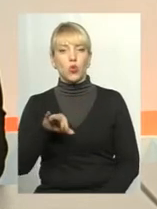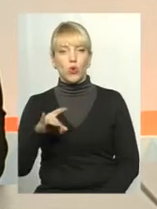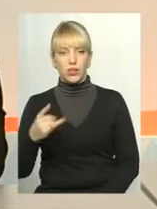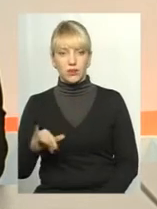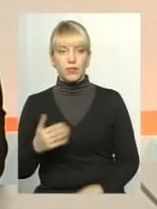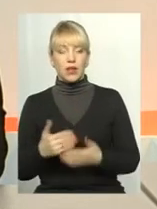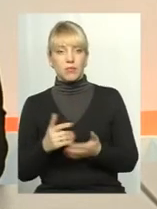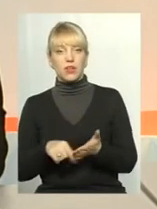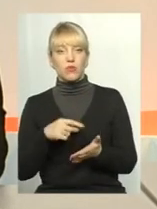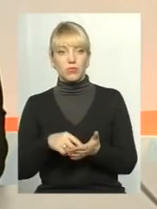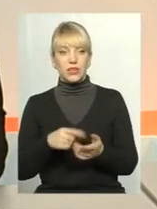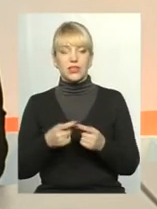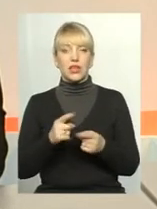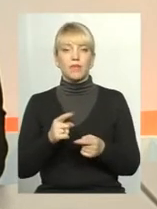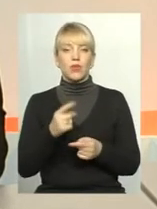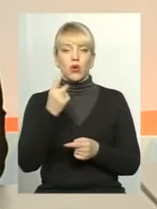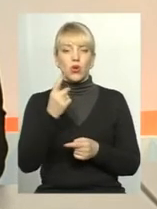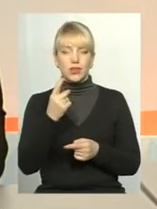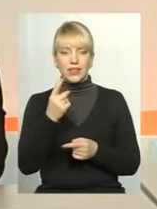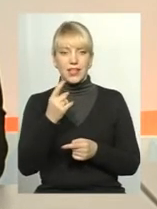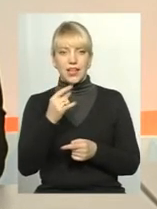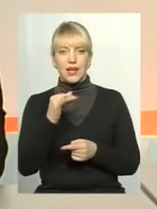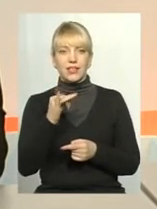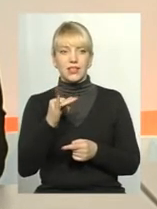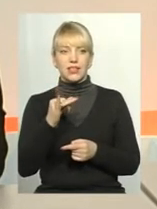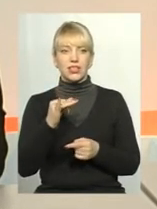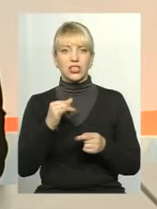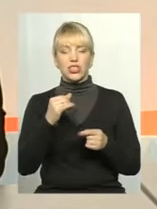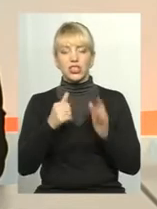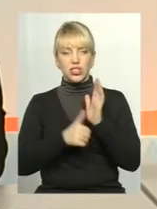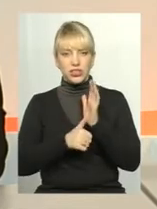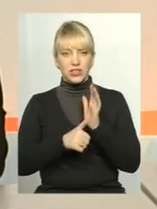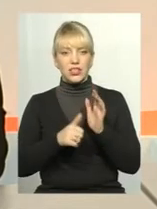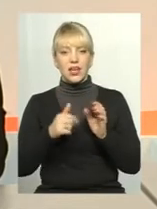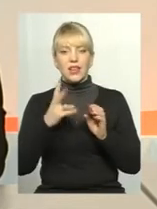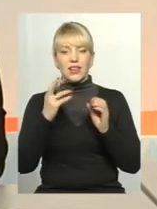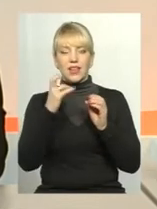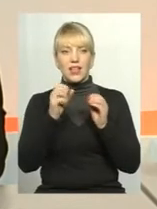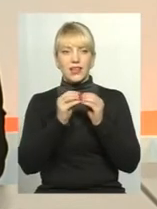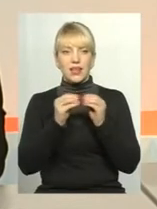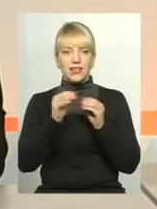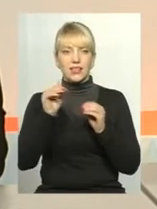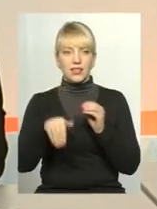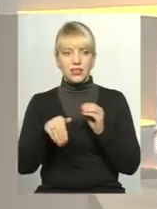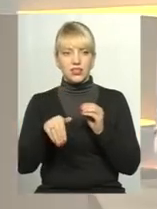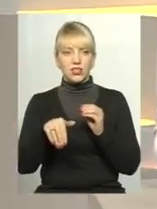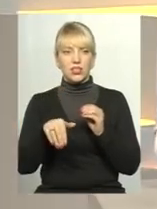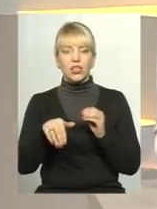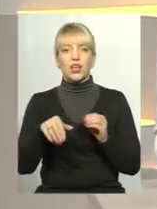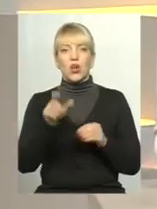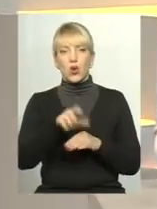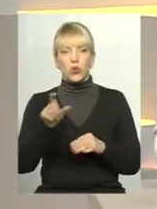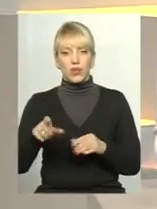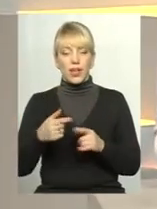одна із шість амбулаторій на 10 тисяч населення, а доступність має бути 500 метрів до